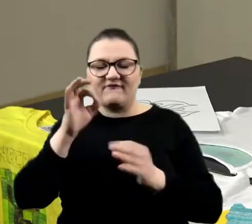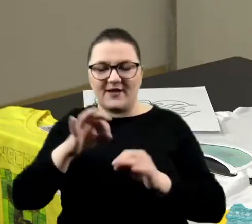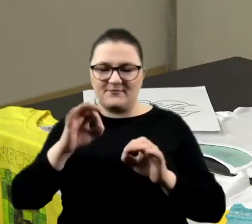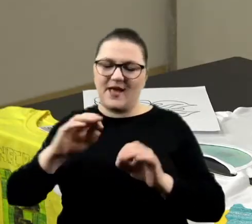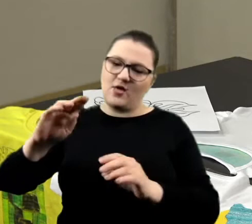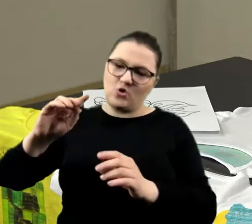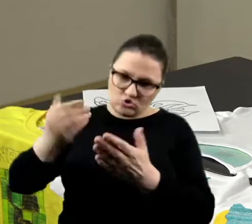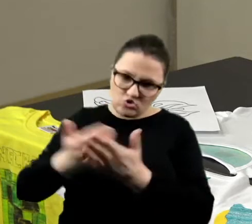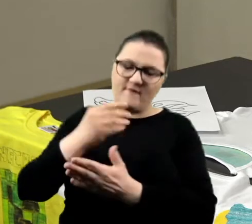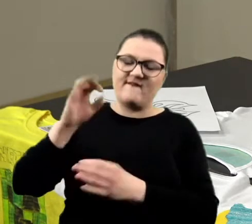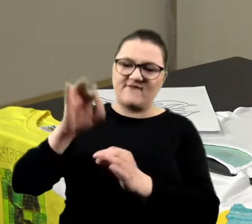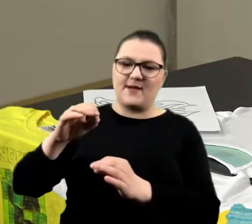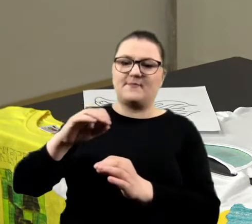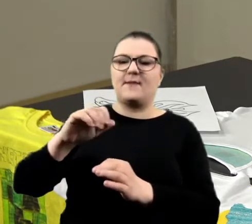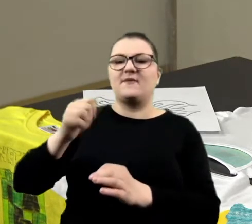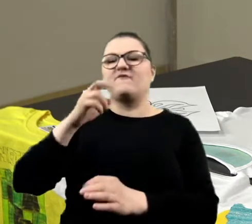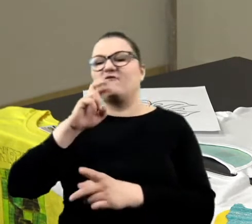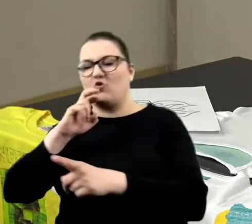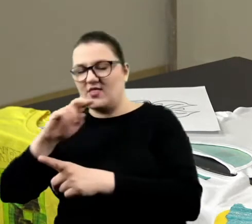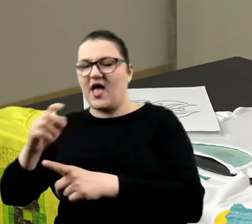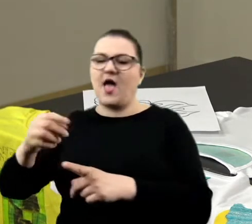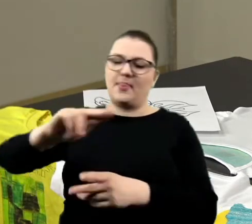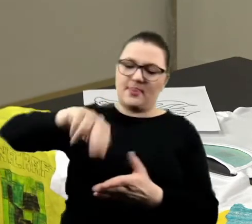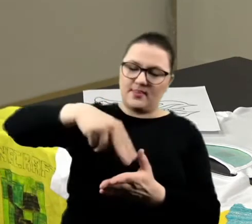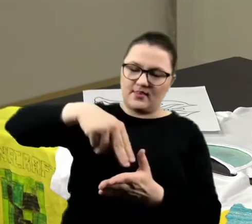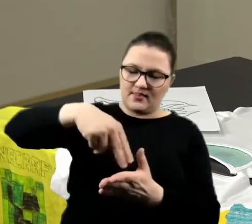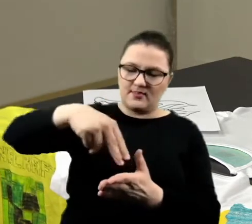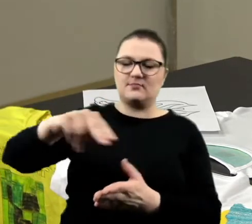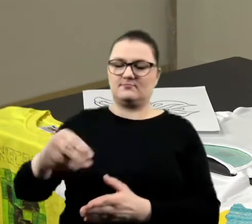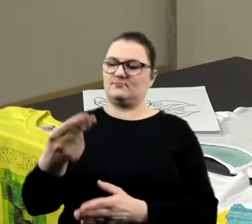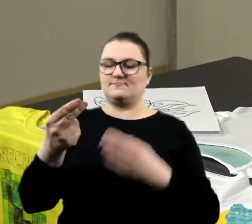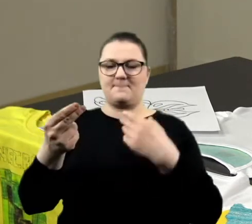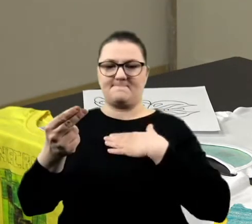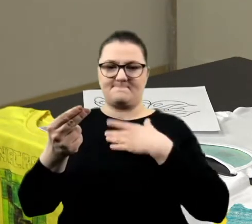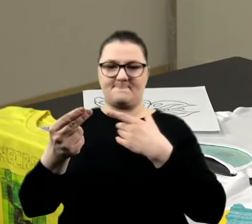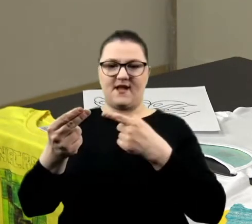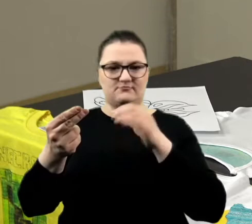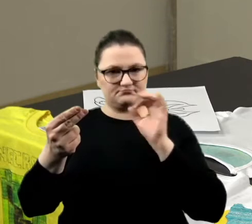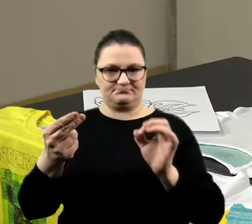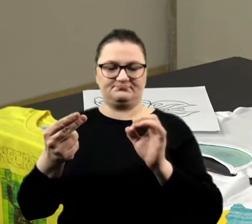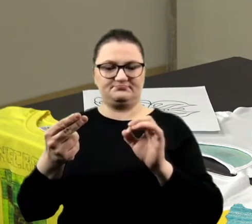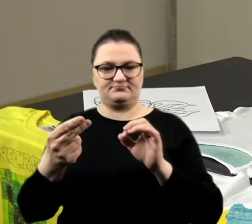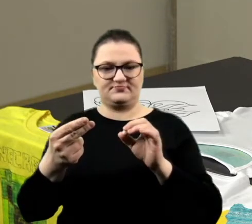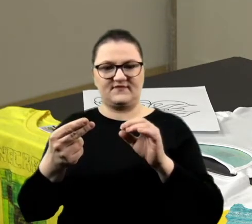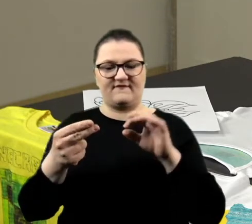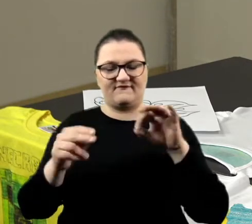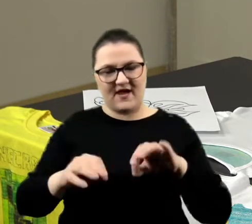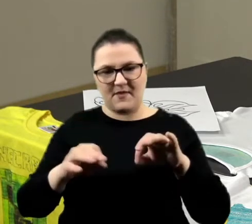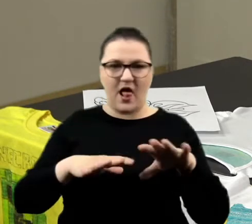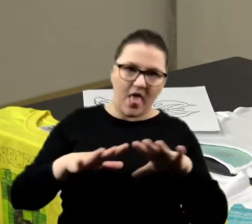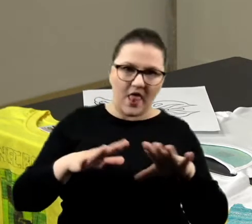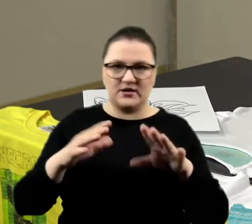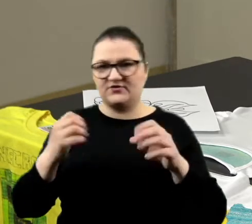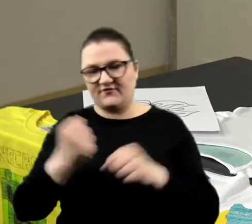Tak, najpierw woda, teraz tu, teraz sobie przygotuj tą farbę, żeby była odpowiedniej konsystencji, nie za rzadka, nie za